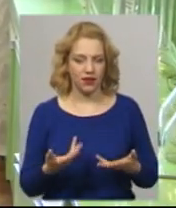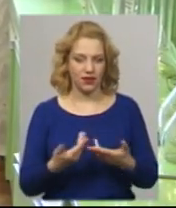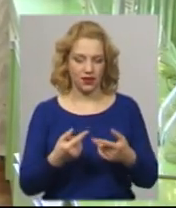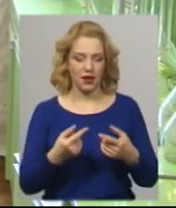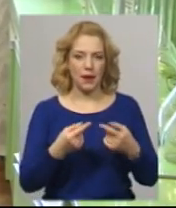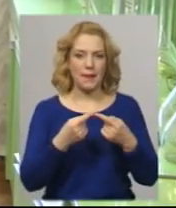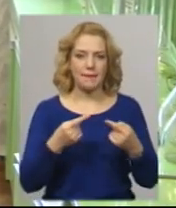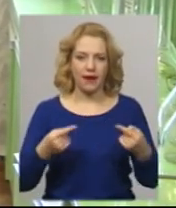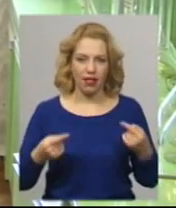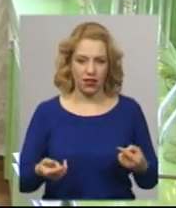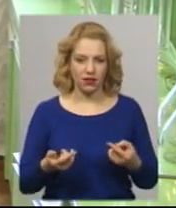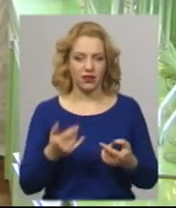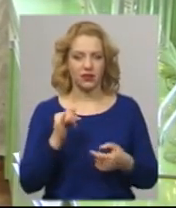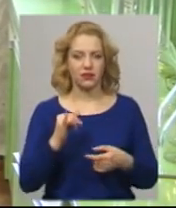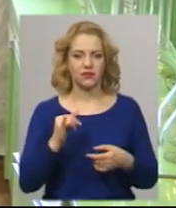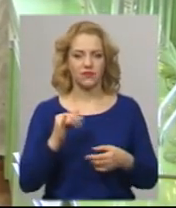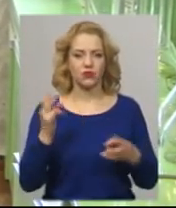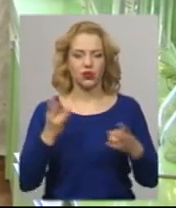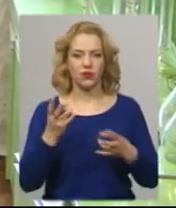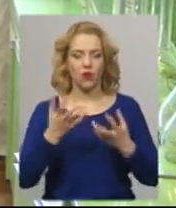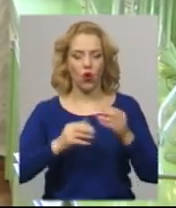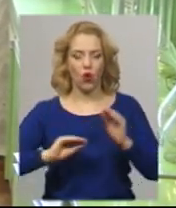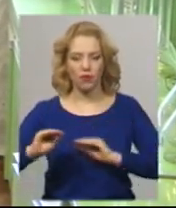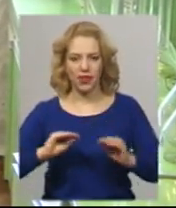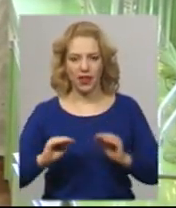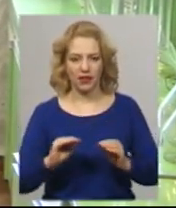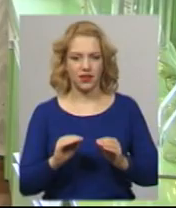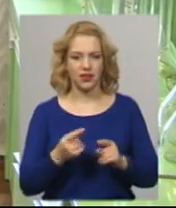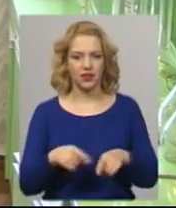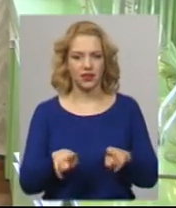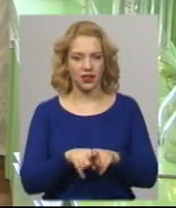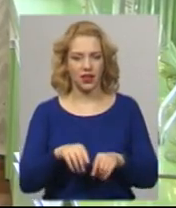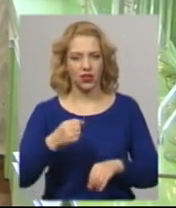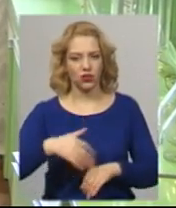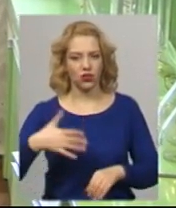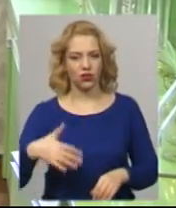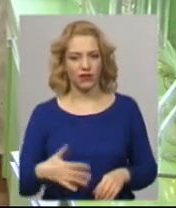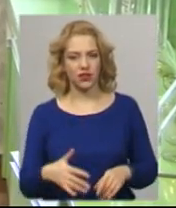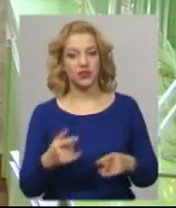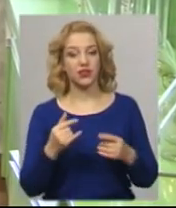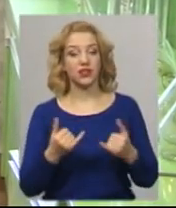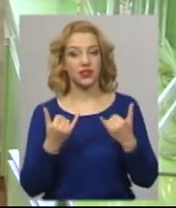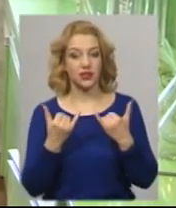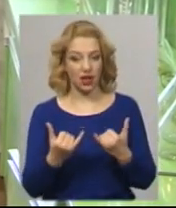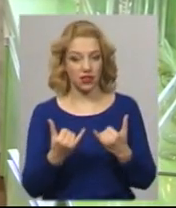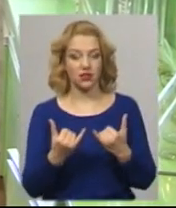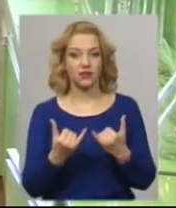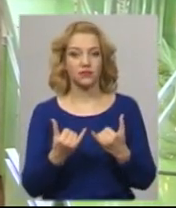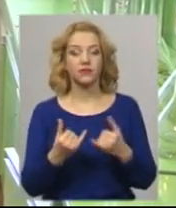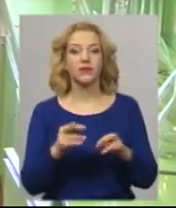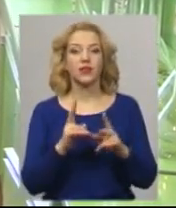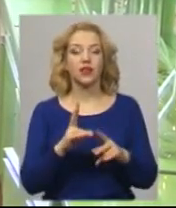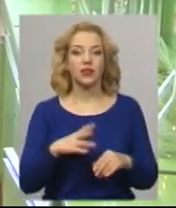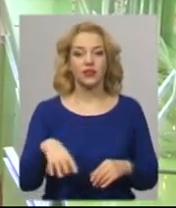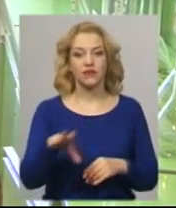потрібні обладнання більш дороговартісне. І зараз, так як